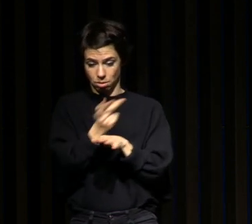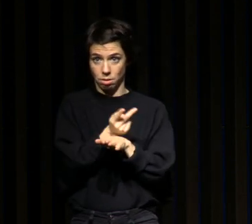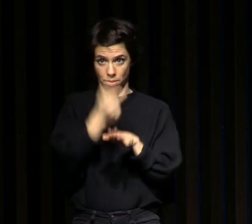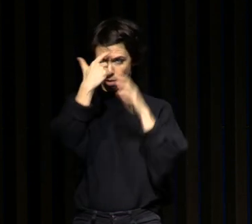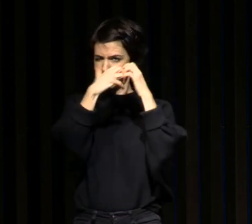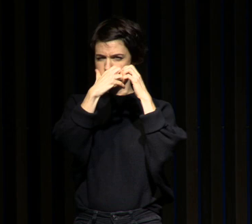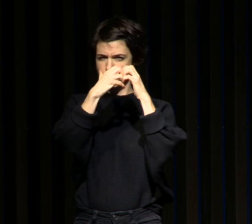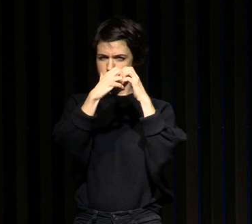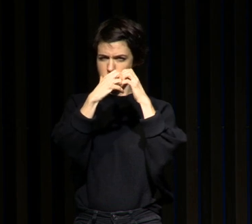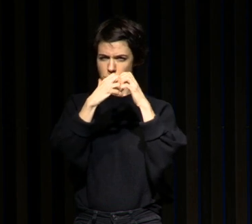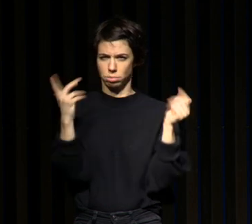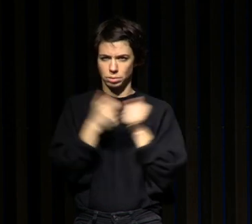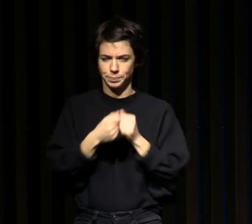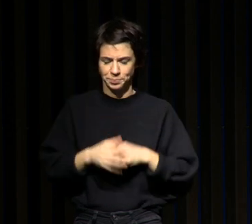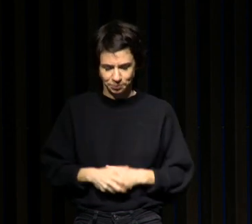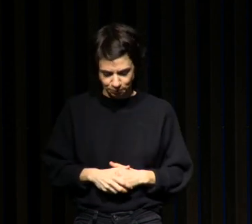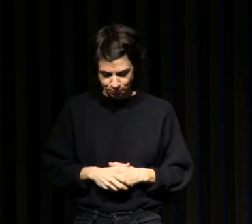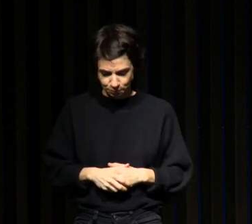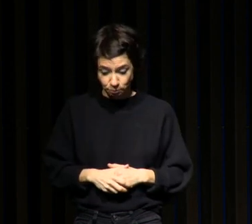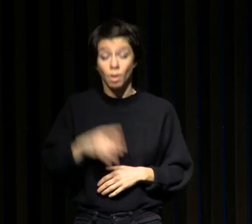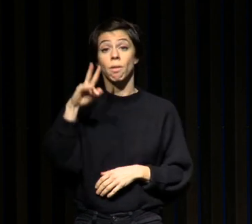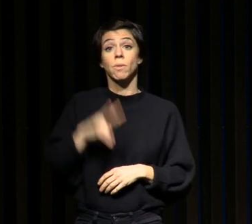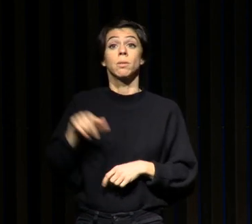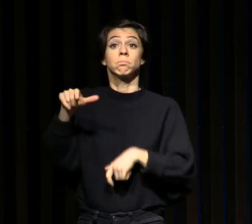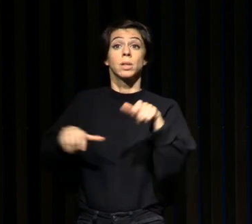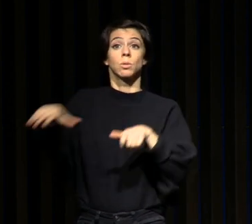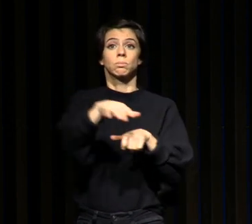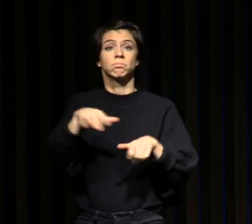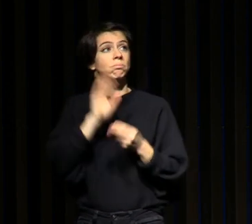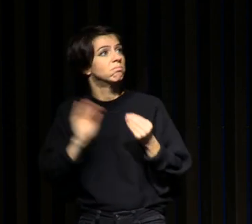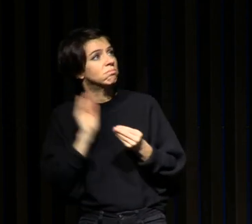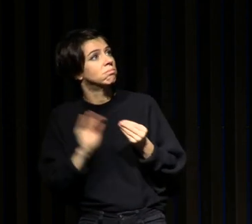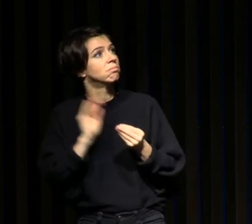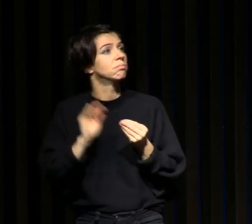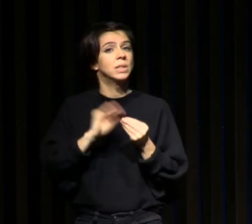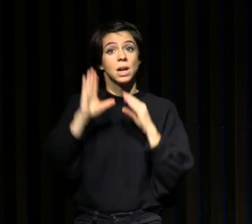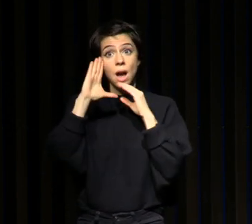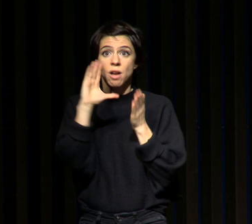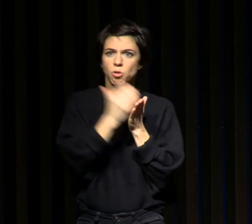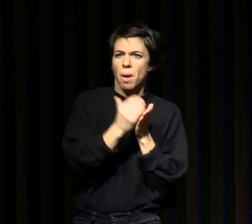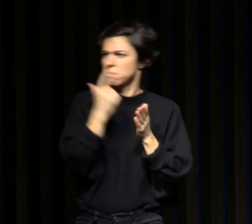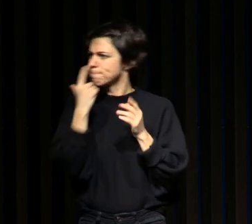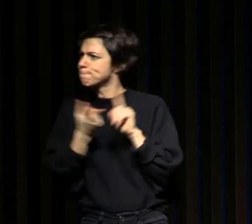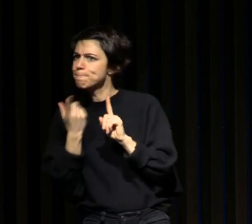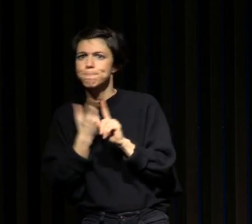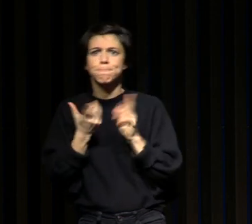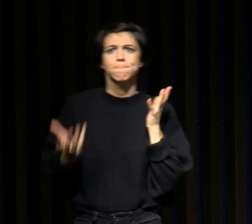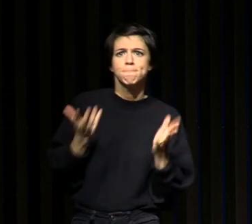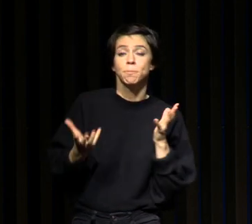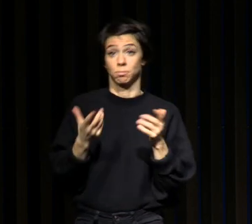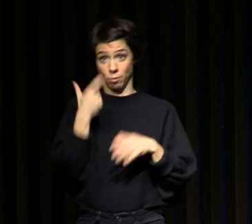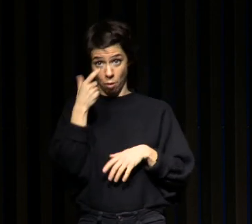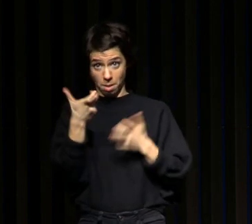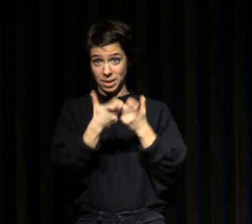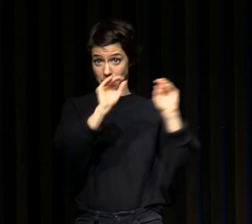Alors, beaucoup de gens s'interrogent sur l'importance du sommeil. Vous savez, il y a même des publicités dans les grands magasins qui disent «